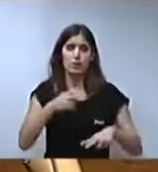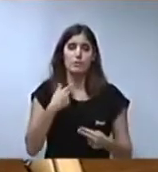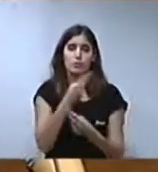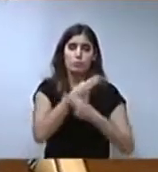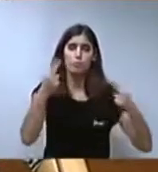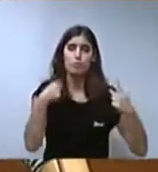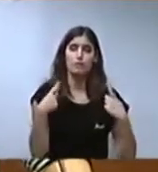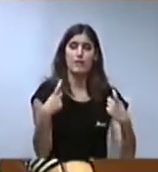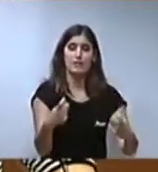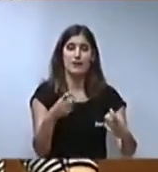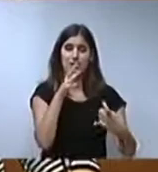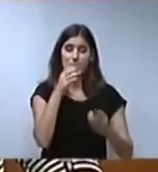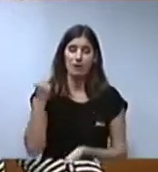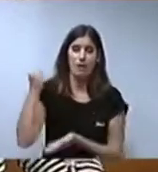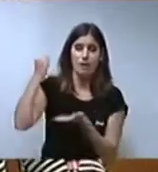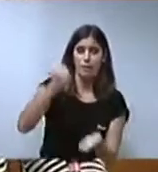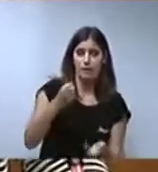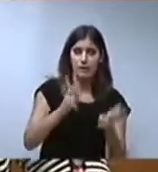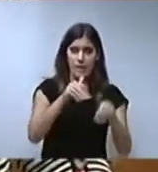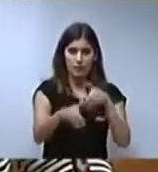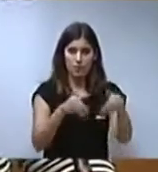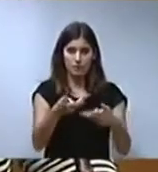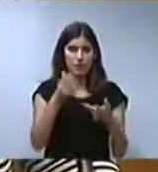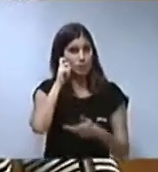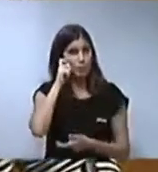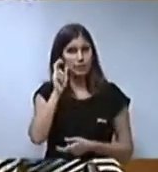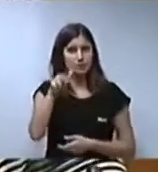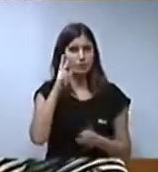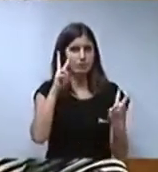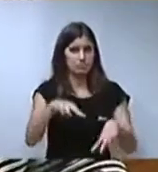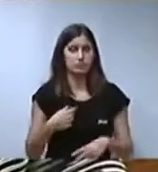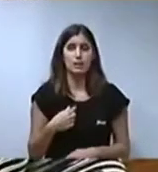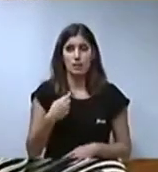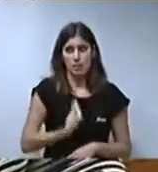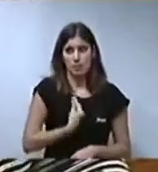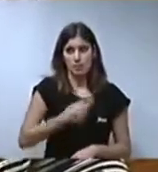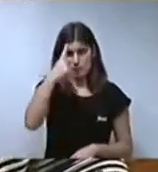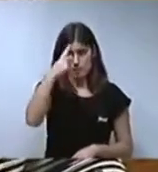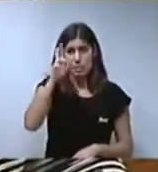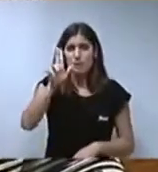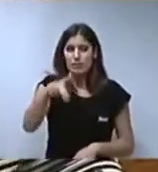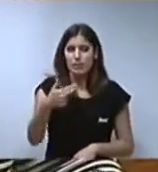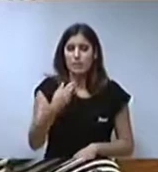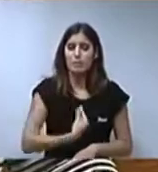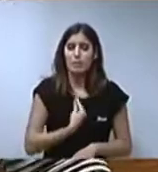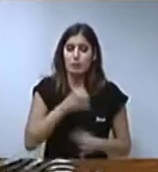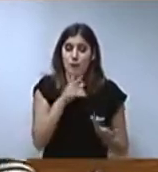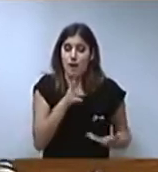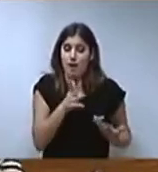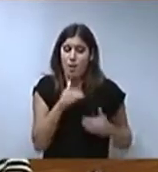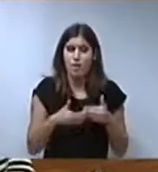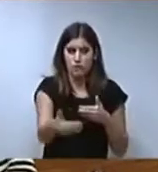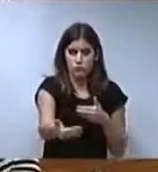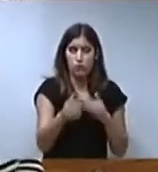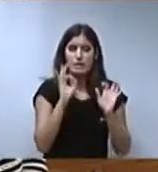reconèixer el llegat democràtic de les dones. Ens preocupa la memòria, clar que sí, però també ens preocupa el present i el